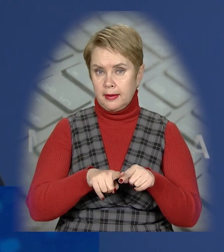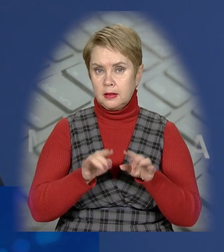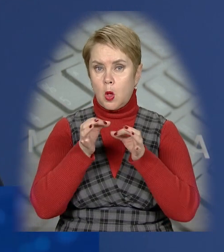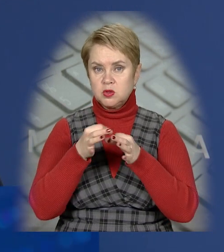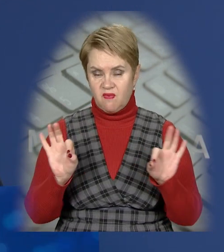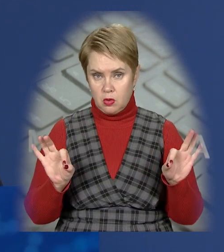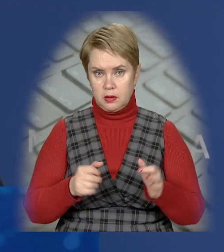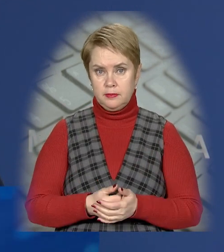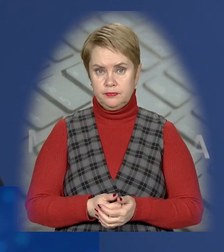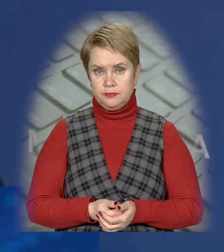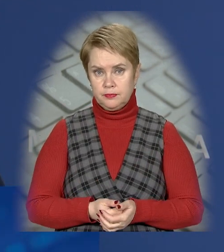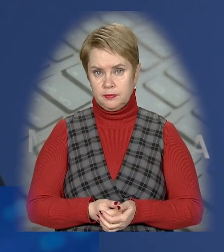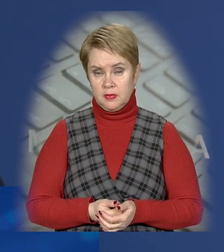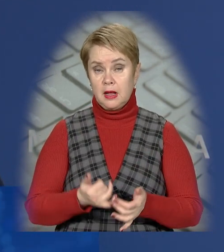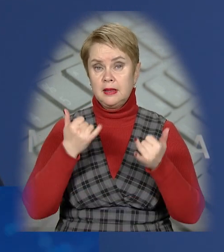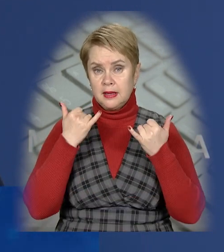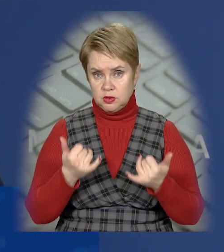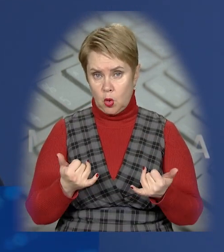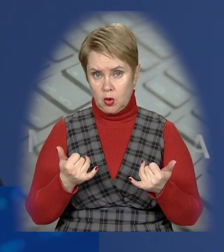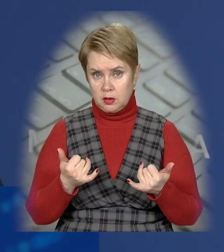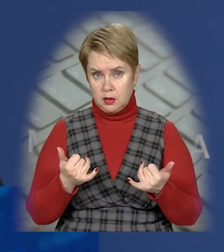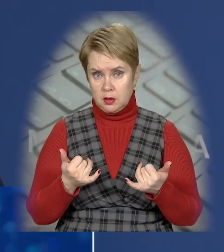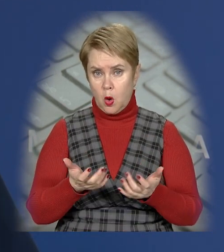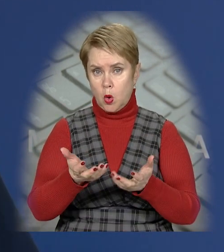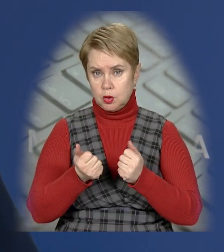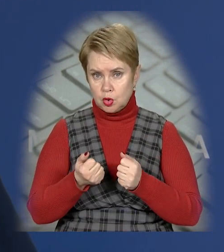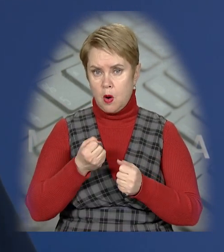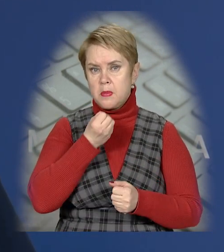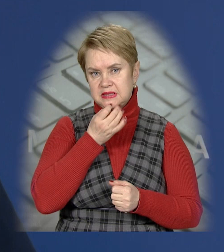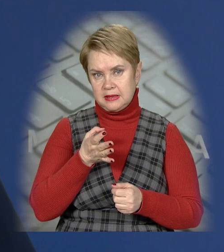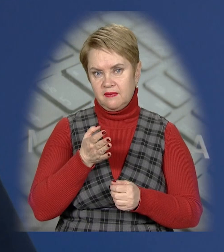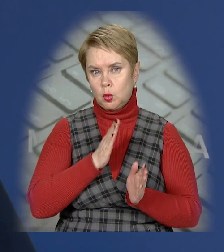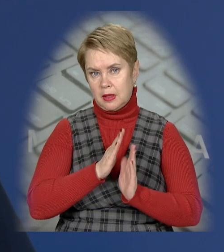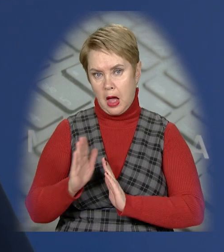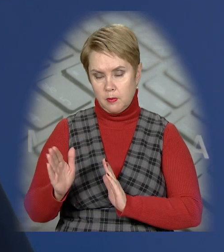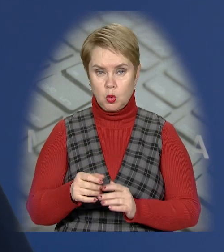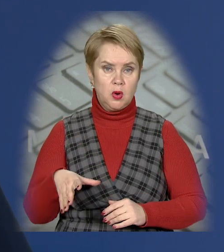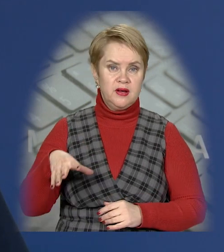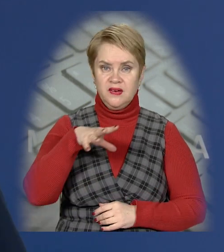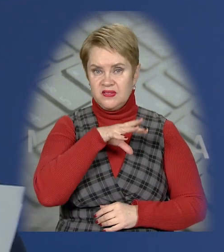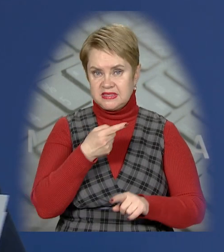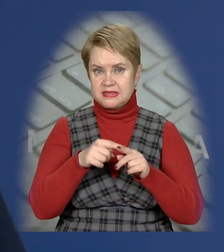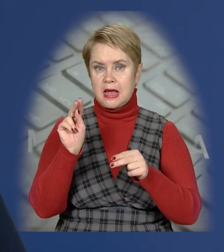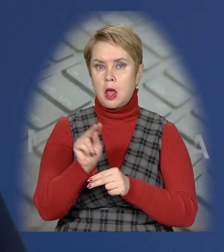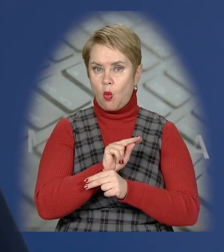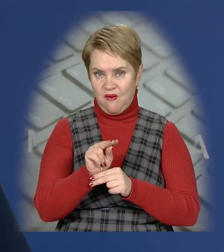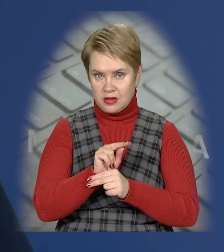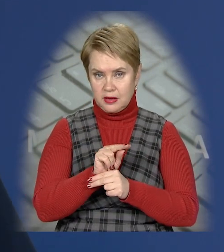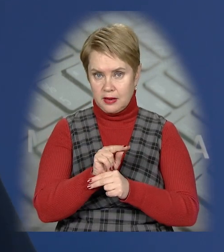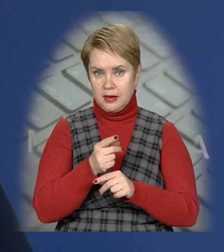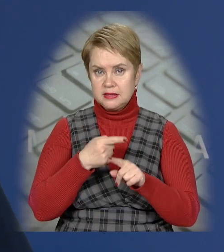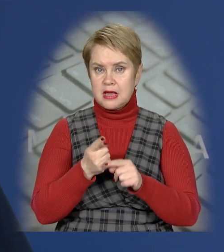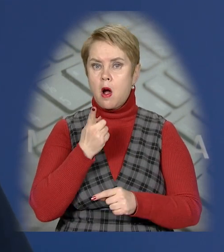дозволили на сьогодні одержати позитивну динаміку. Все це лікування,